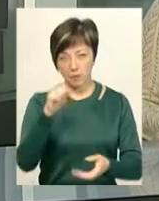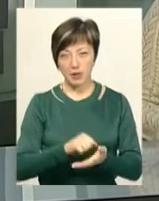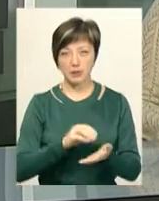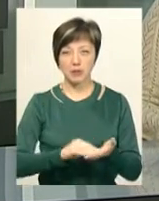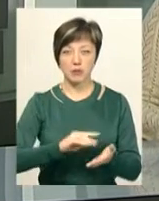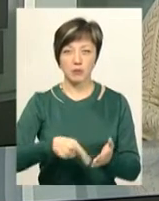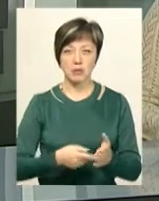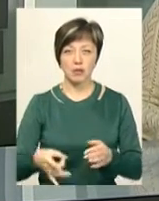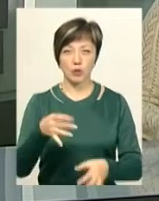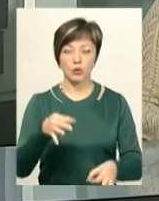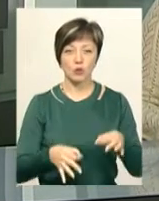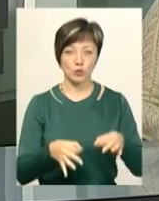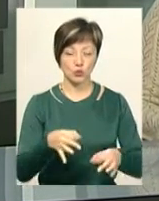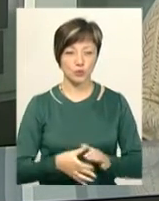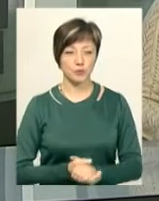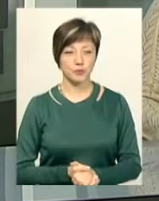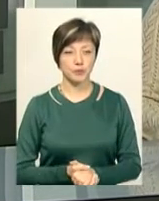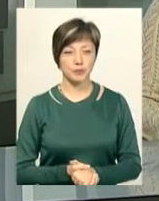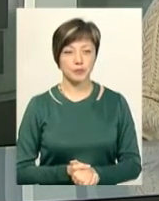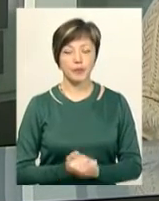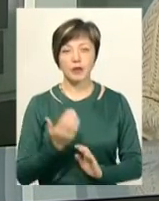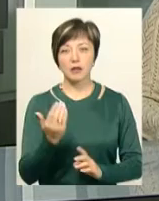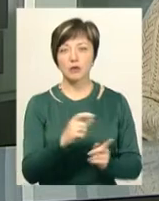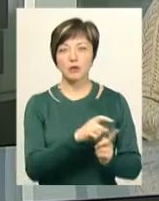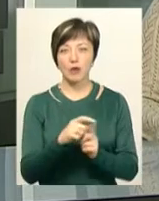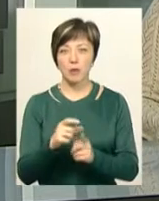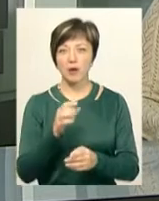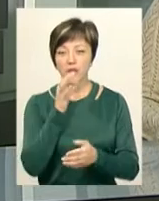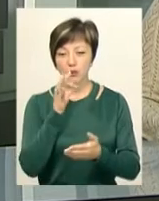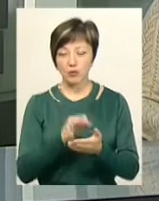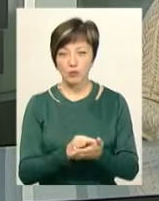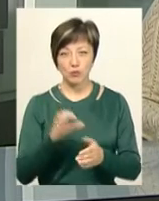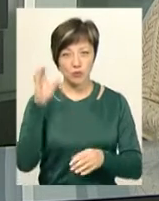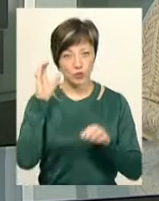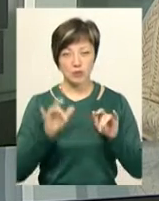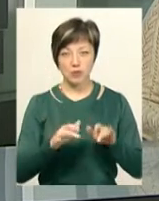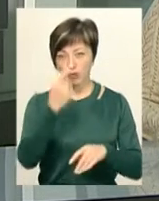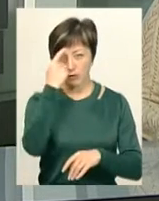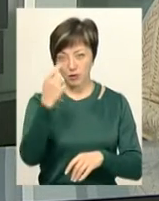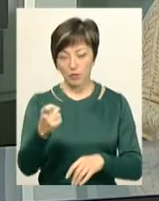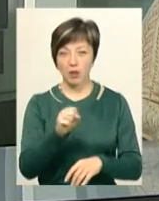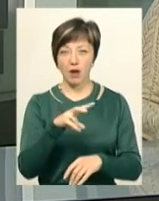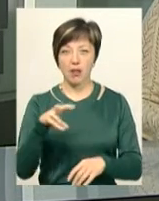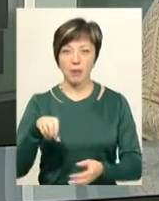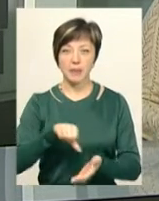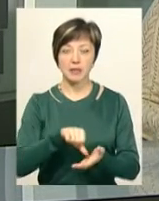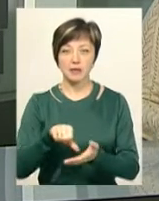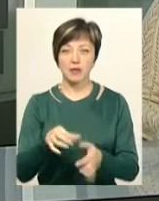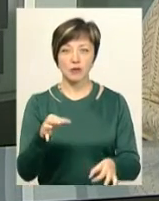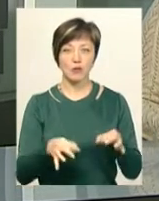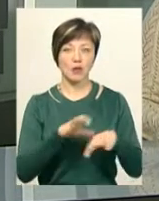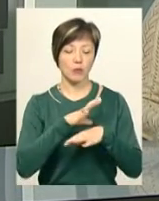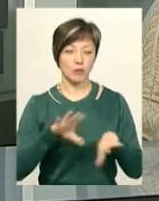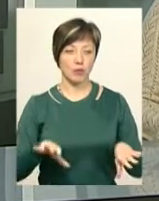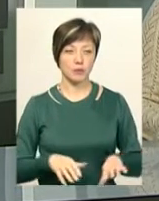Хмельницького міськрайонного суду Алла Плінська. За її словами відповідача, про слухання справи повідомлено, однак представників на суді